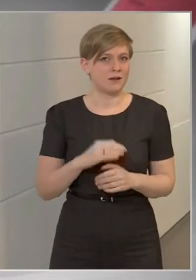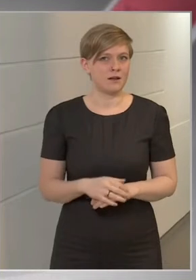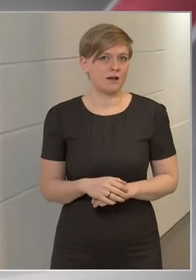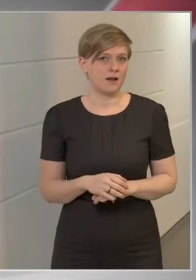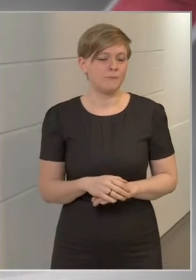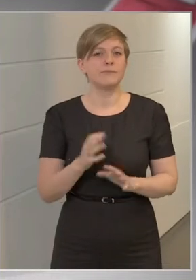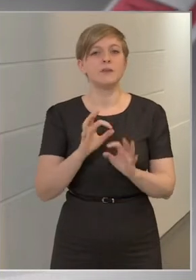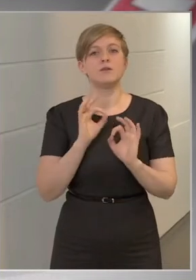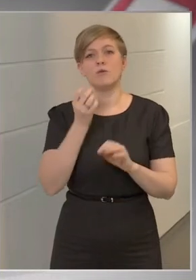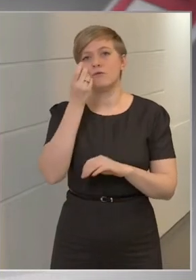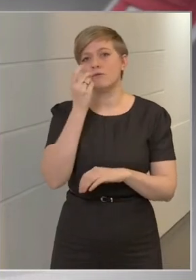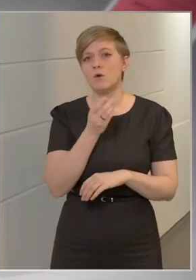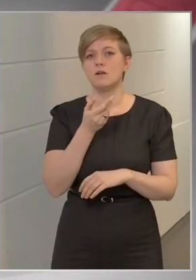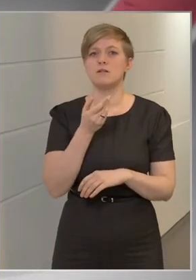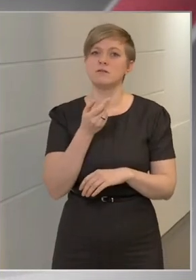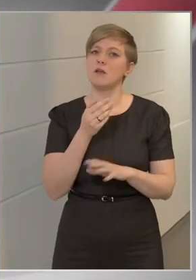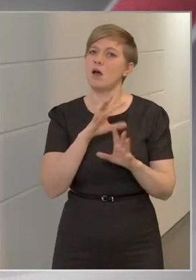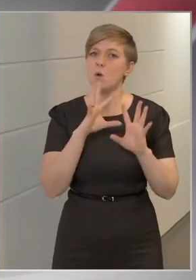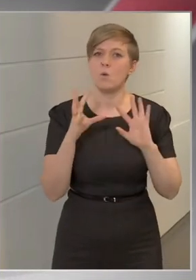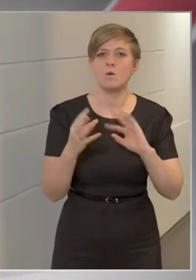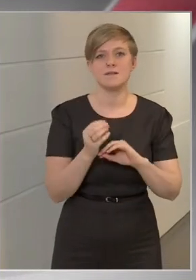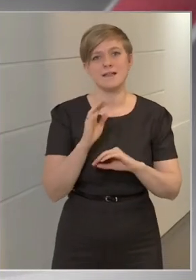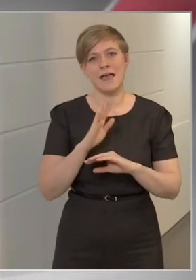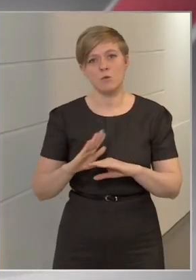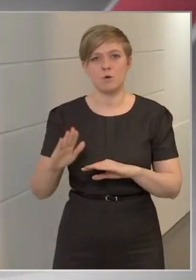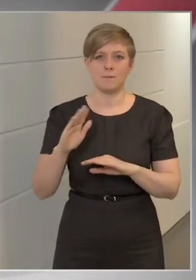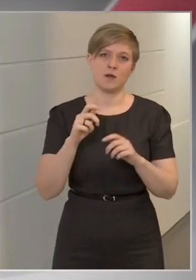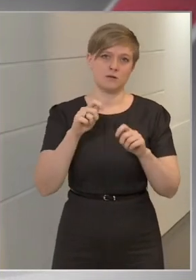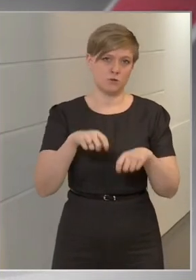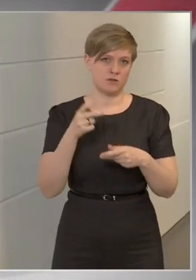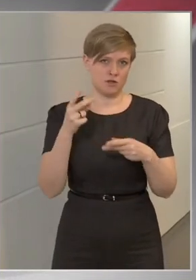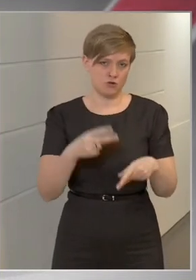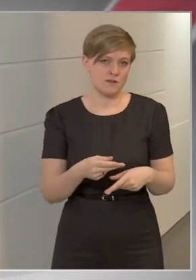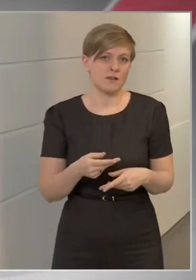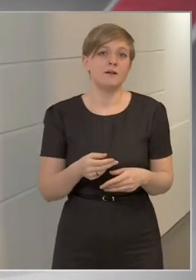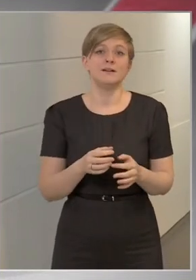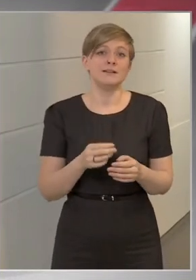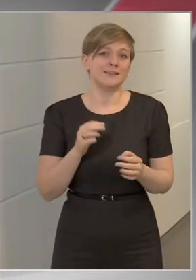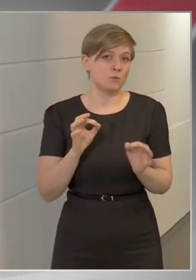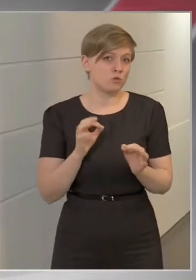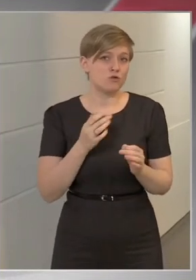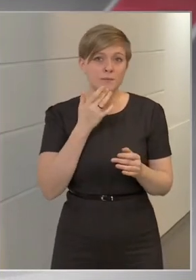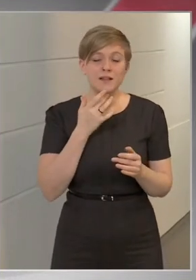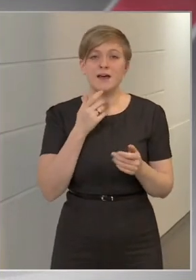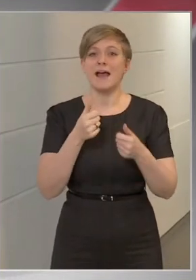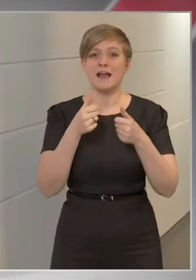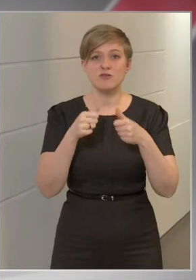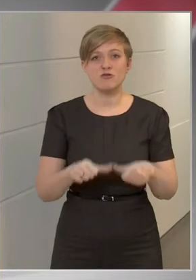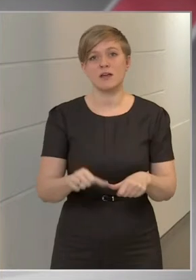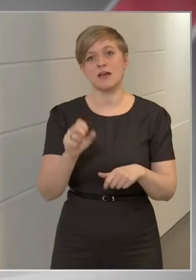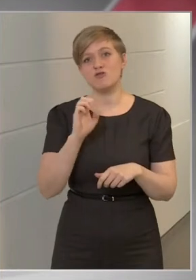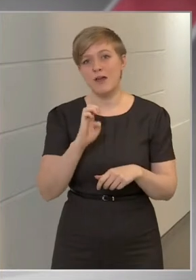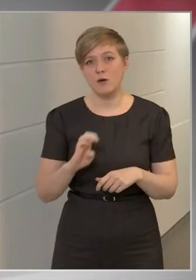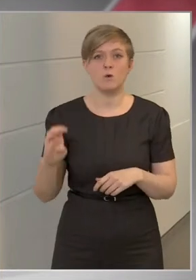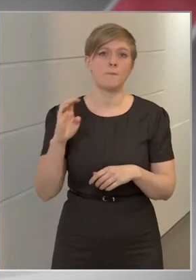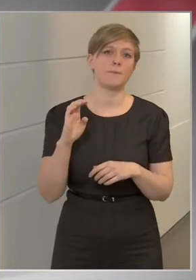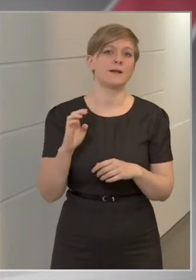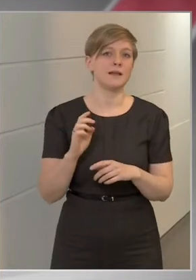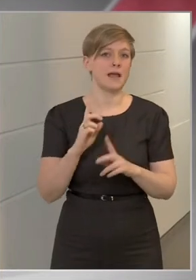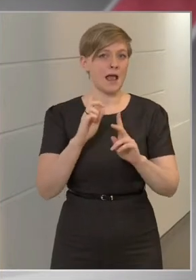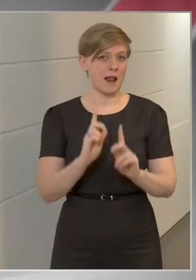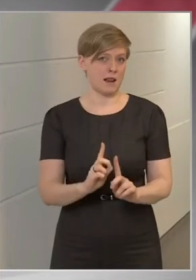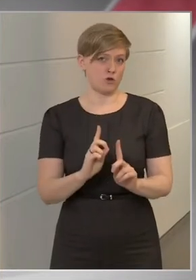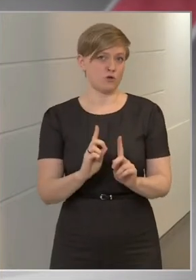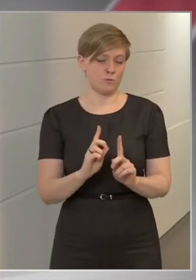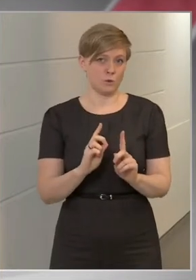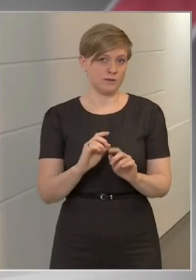lenne, hogyha össze-európai döntés születne. A tipikus példája annak, amikor egységes európai álláspont kialakítása az indokolt.